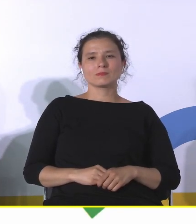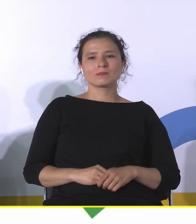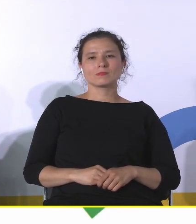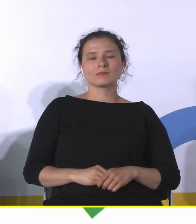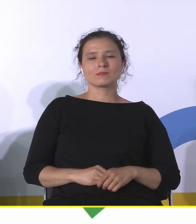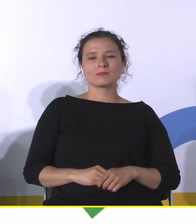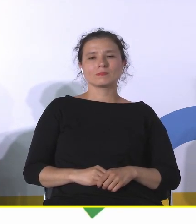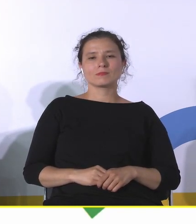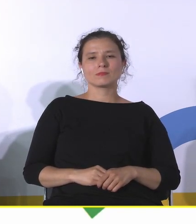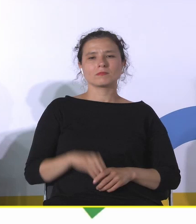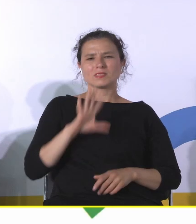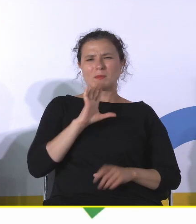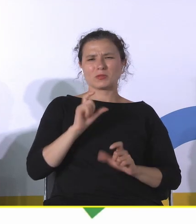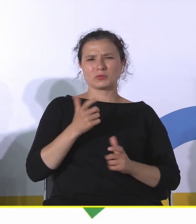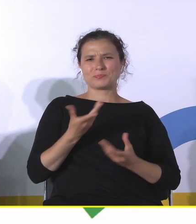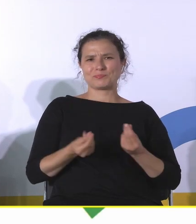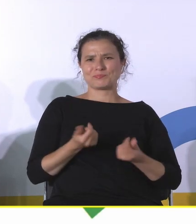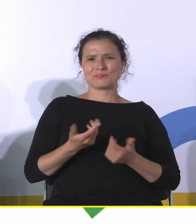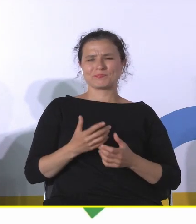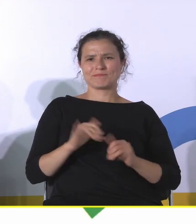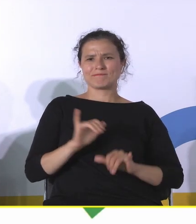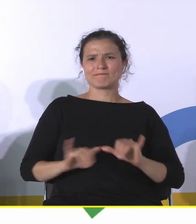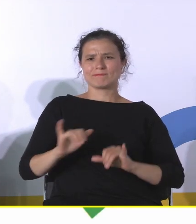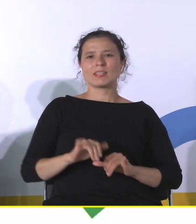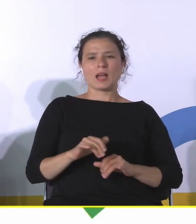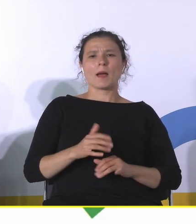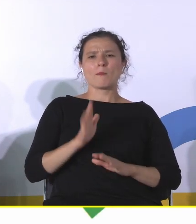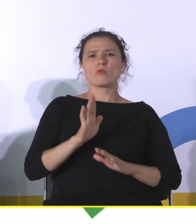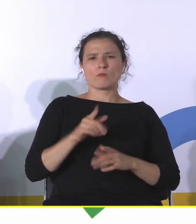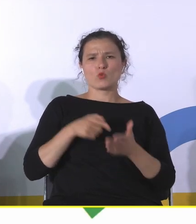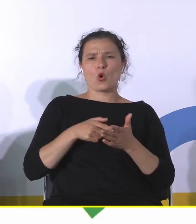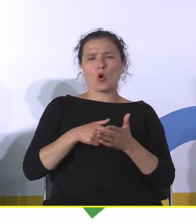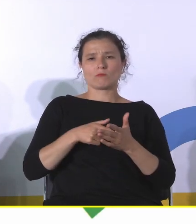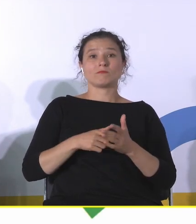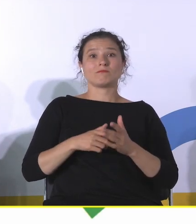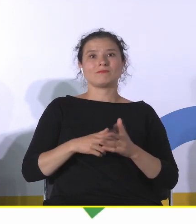Coś poszło nie tak. Właśnie, chwilę później było tak. To jest ten okres transformacji.